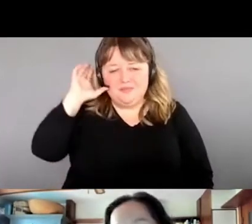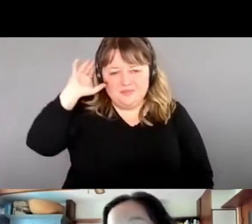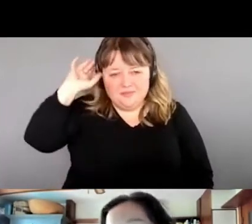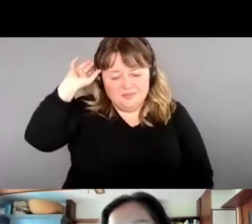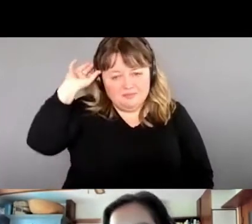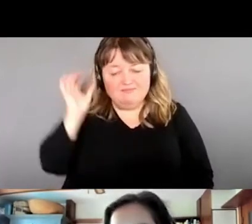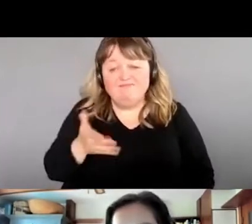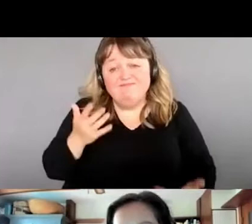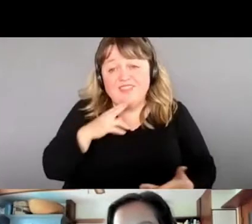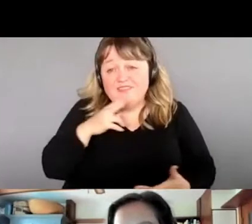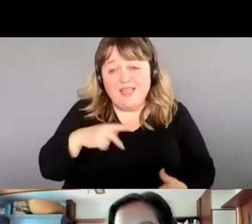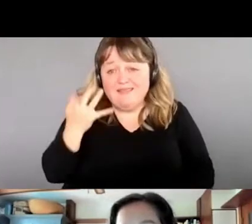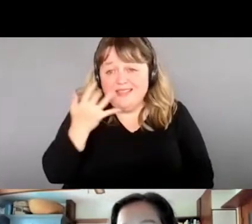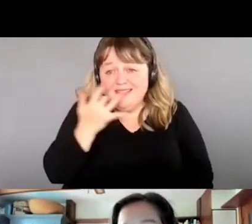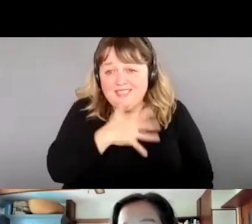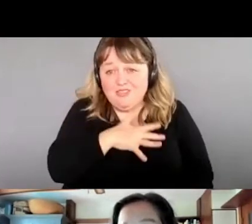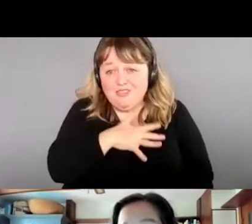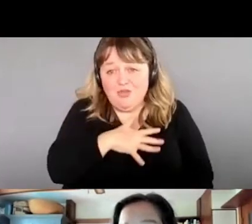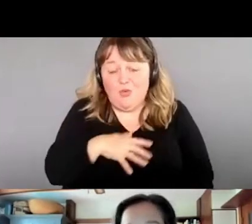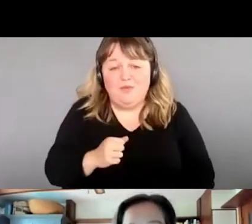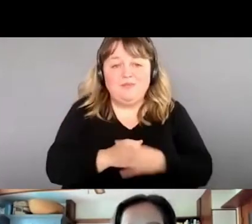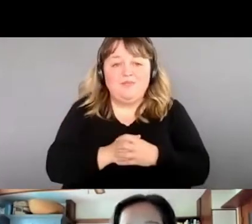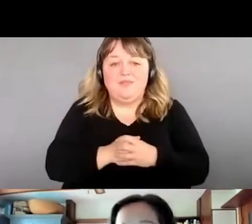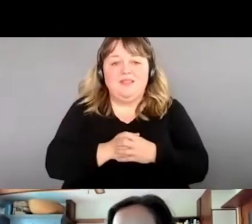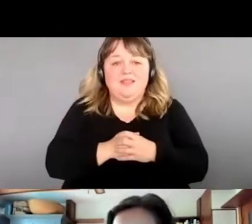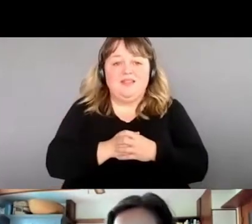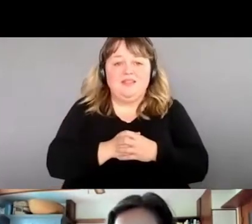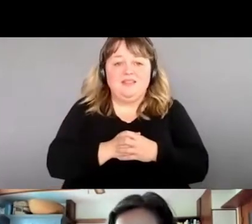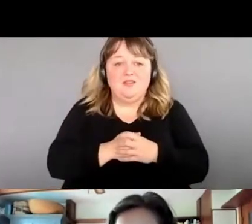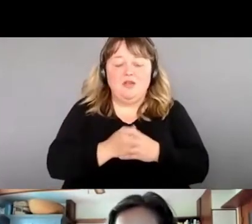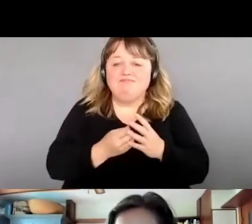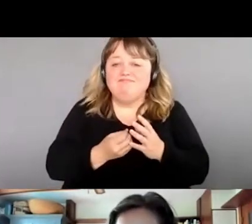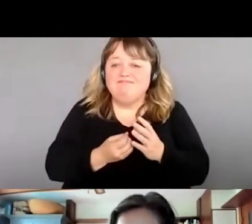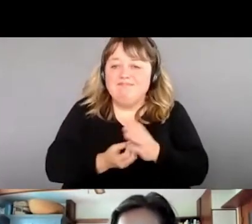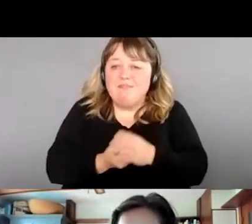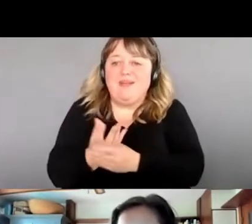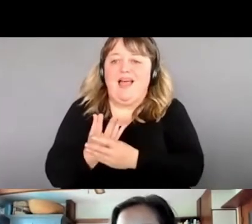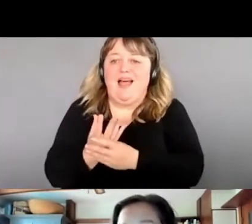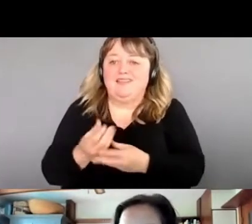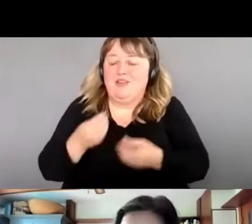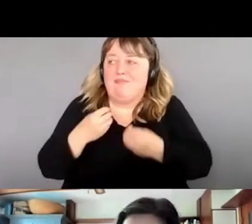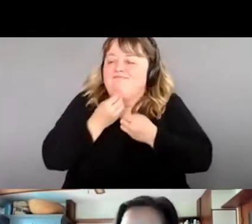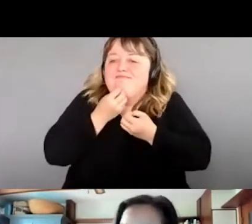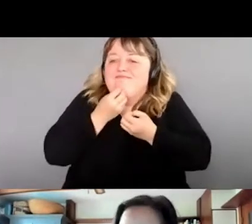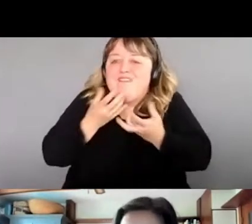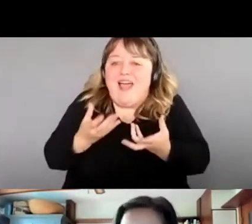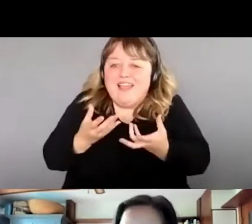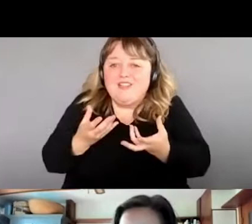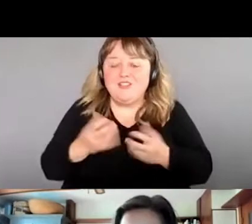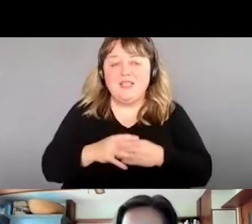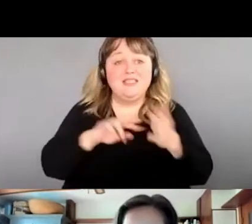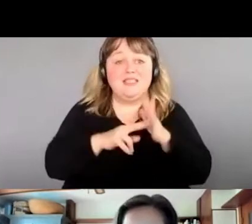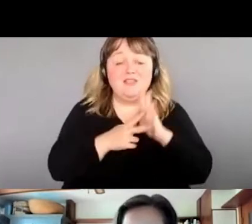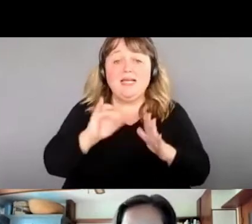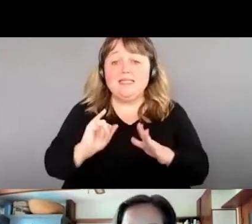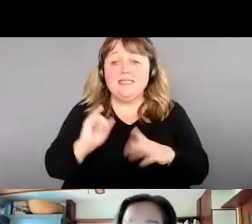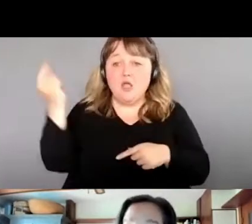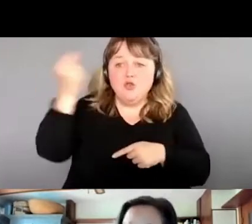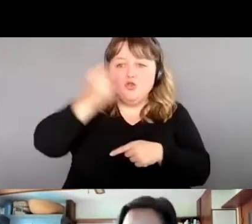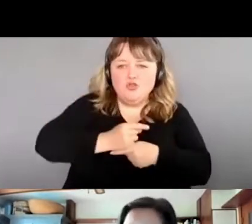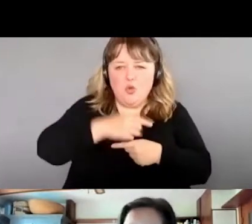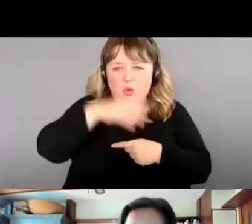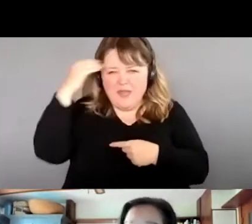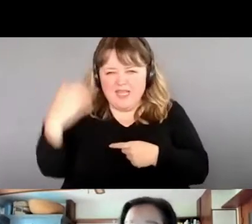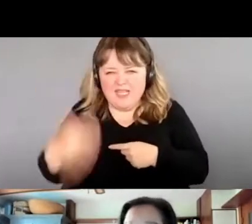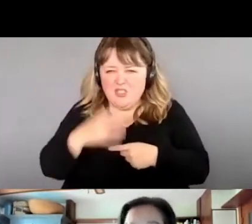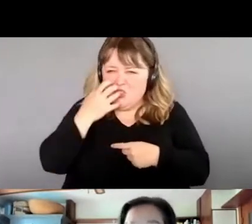en tout cas, c'est vraiment délicieux. C'est une plante qui est rafraîchissante. Donc, dans les journées chaudes d'été, quand